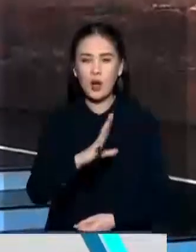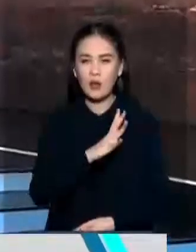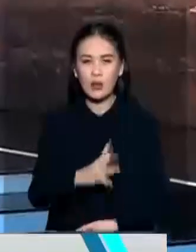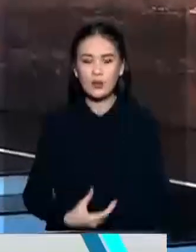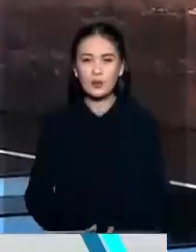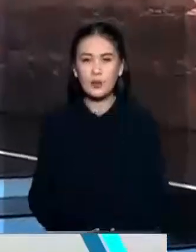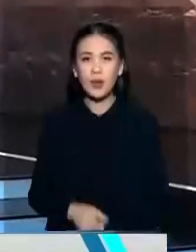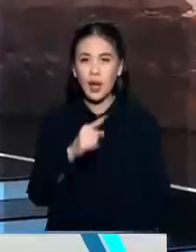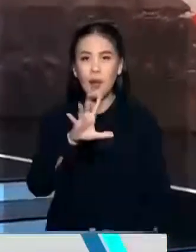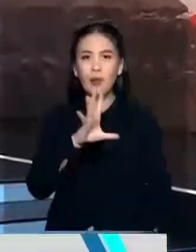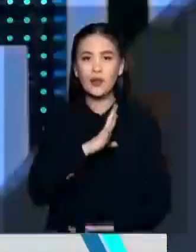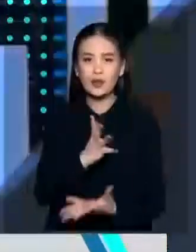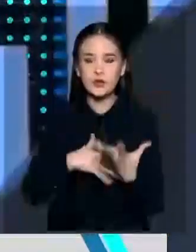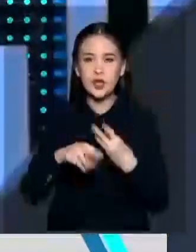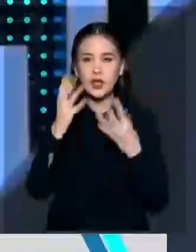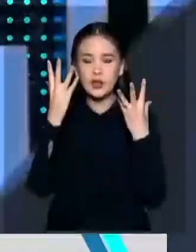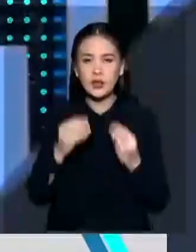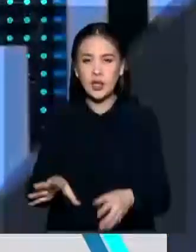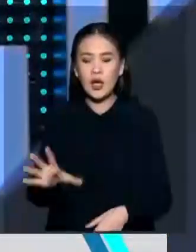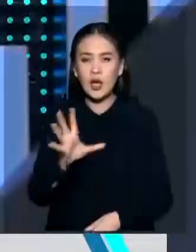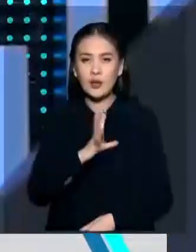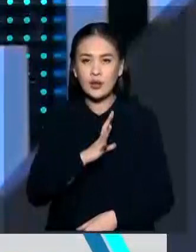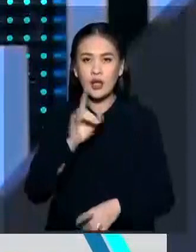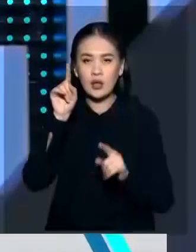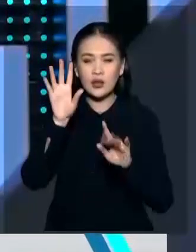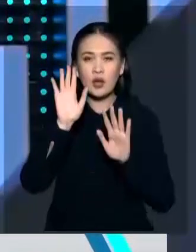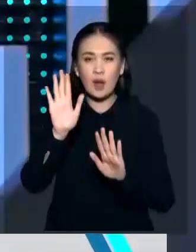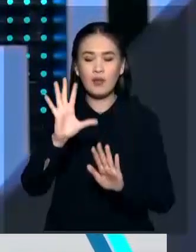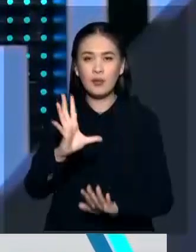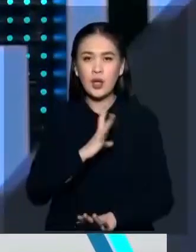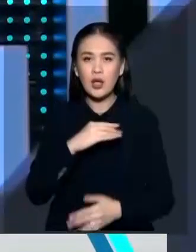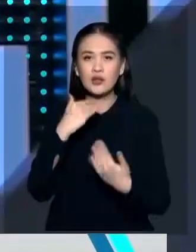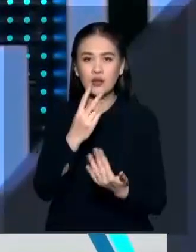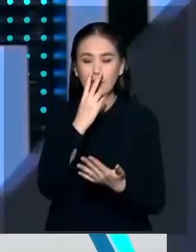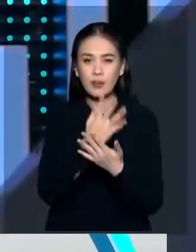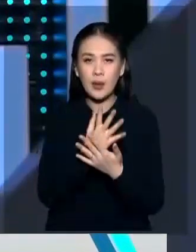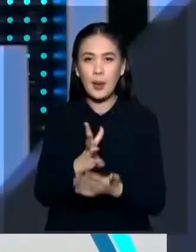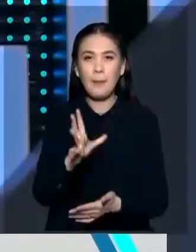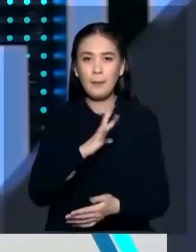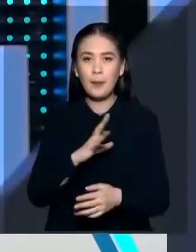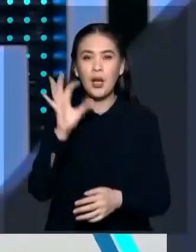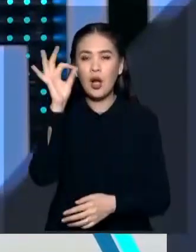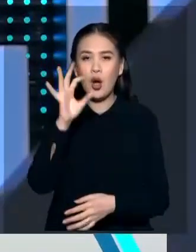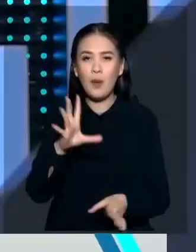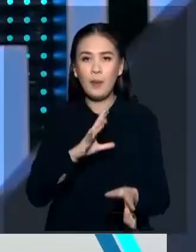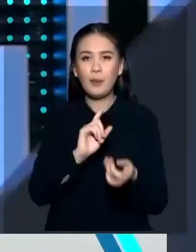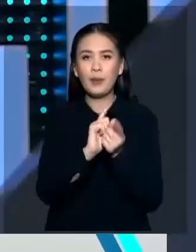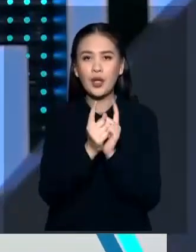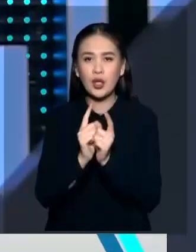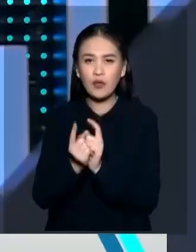Ты находилась там все эти дни. Мы смотрели твои материалы о тех волонтерах, переводчиках,